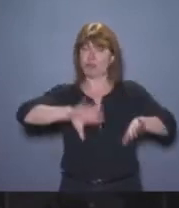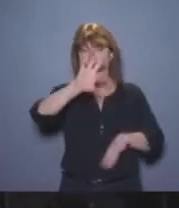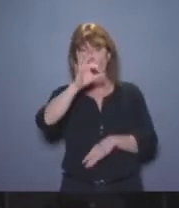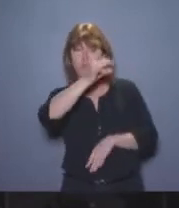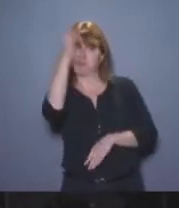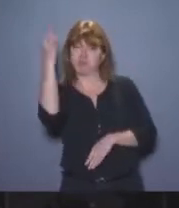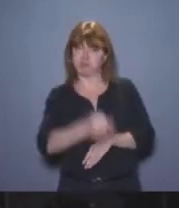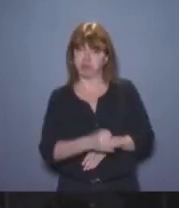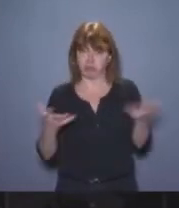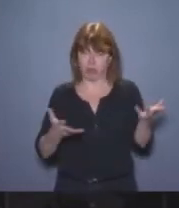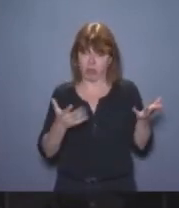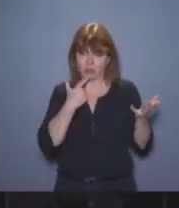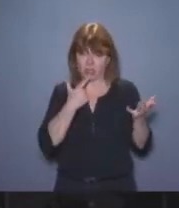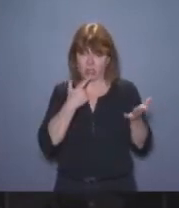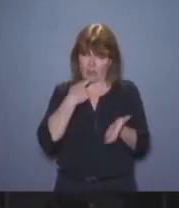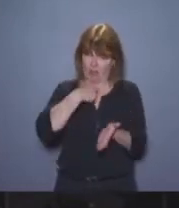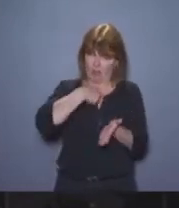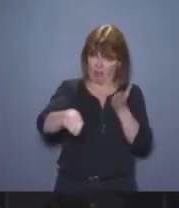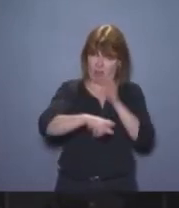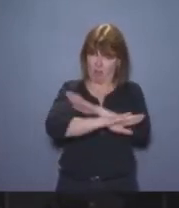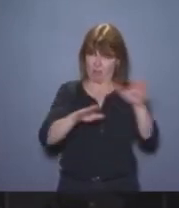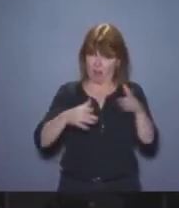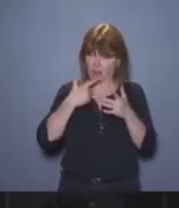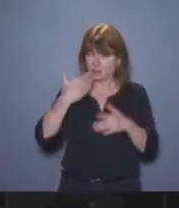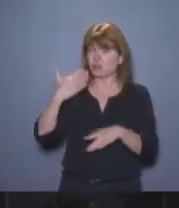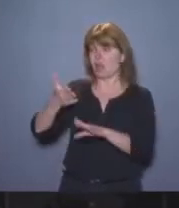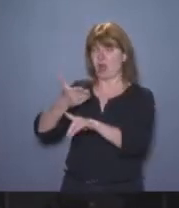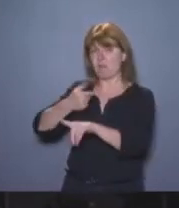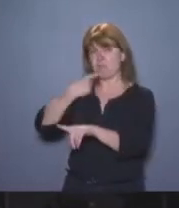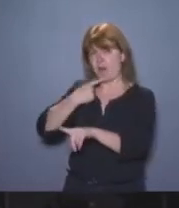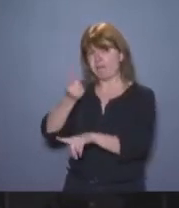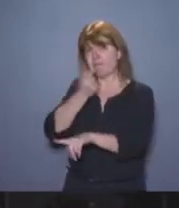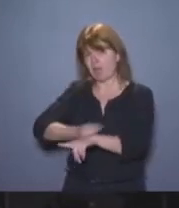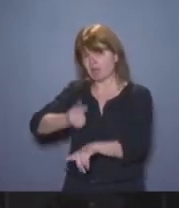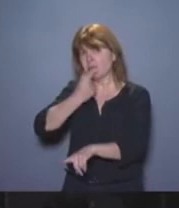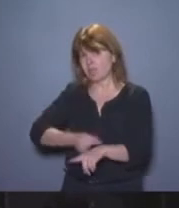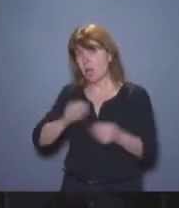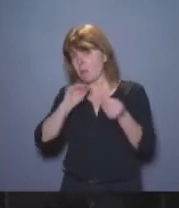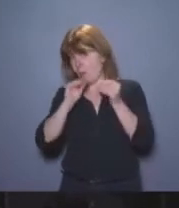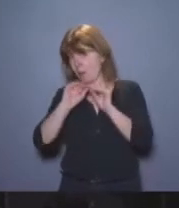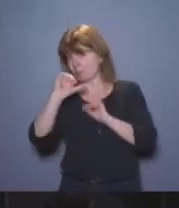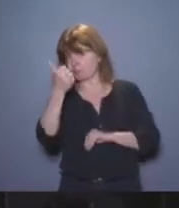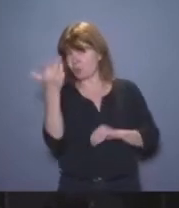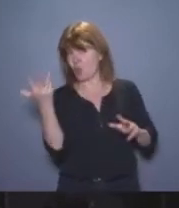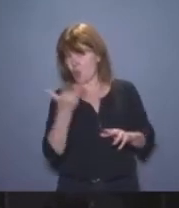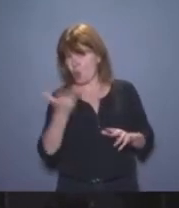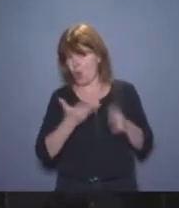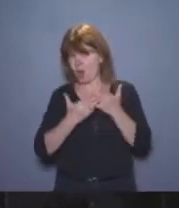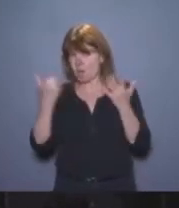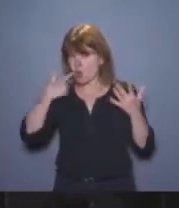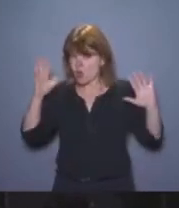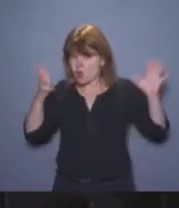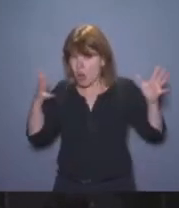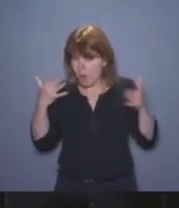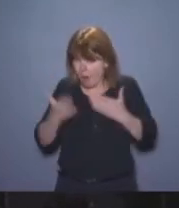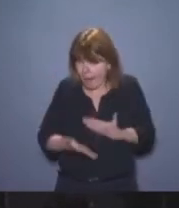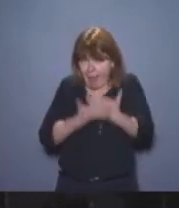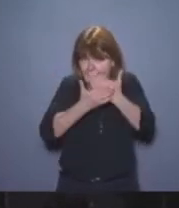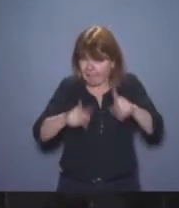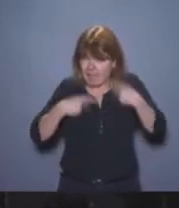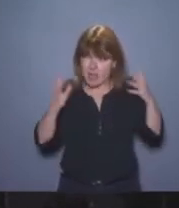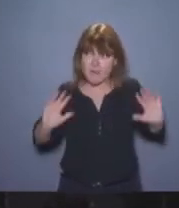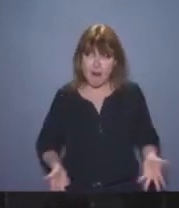Comme s'il ne savait pas déjà que la moitié des chômeurs de notre pays ne sont pas indemnisés. M. le beau